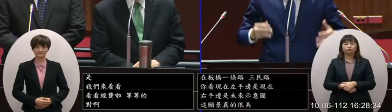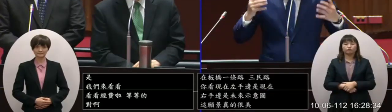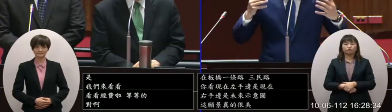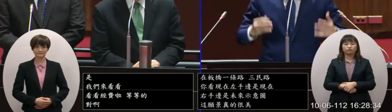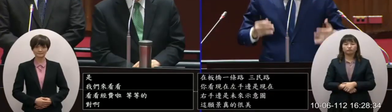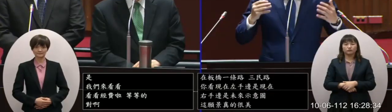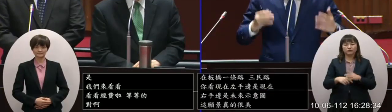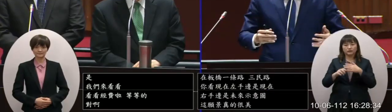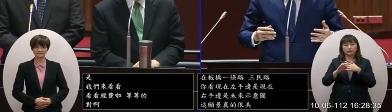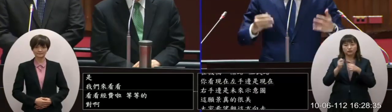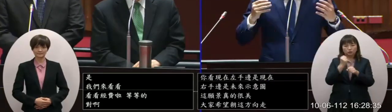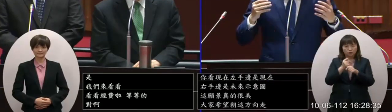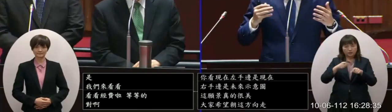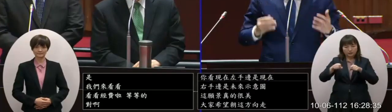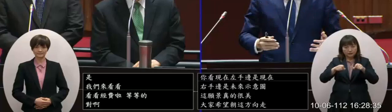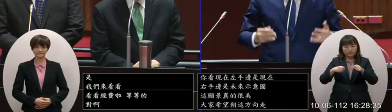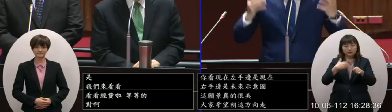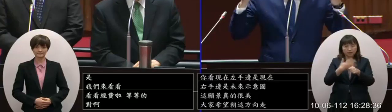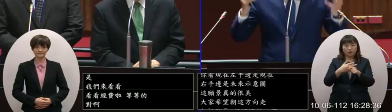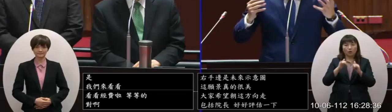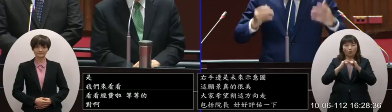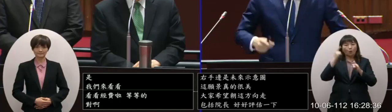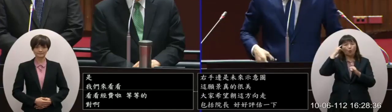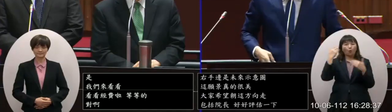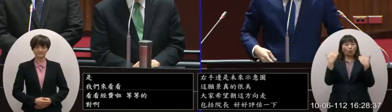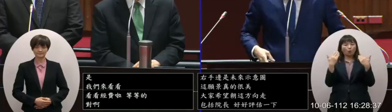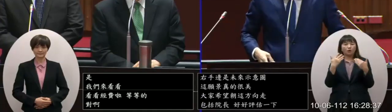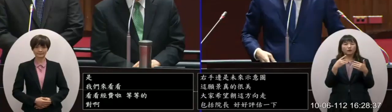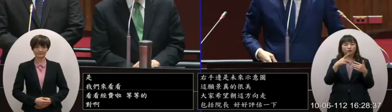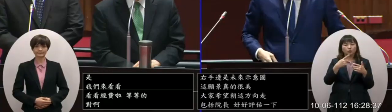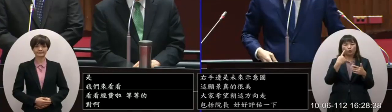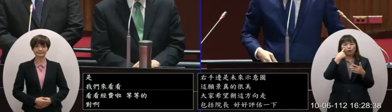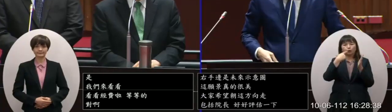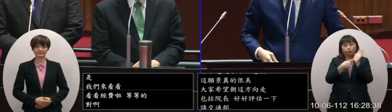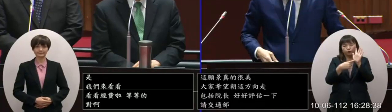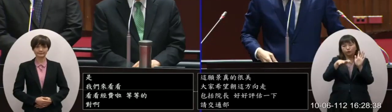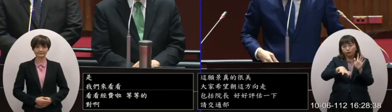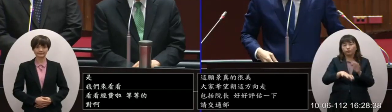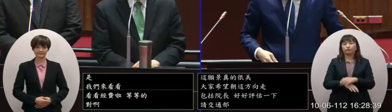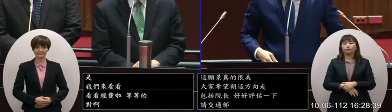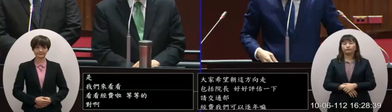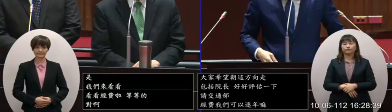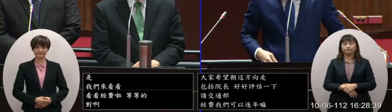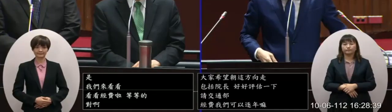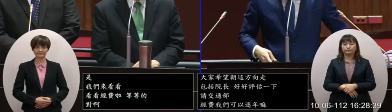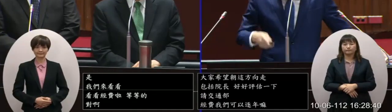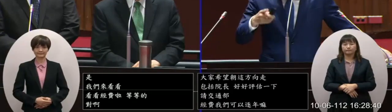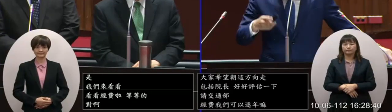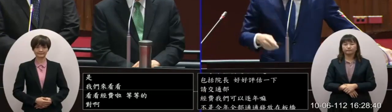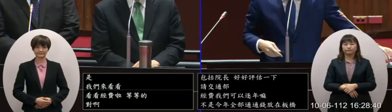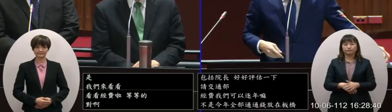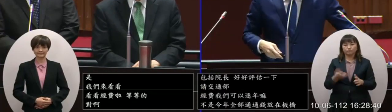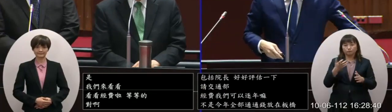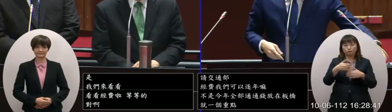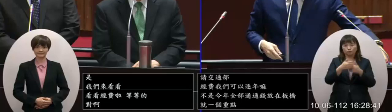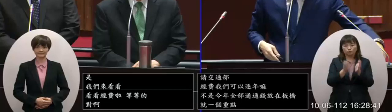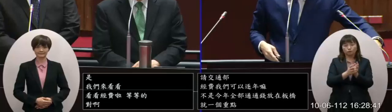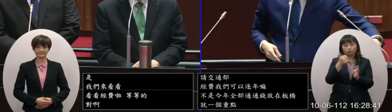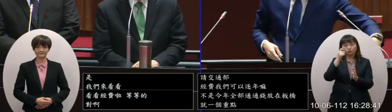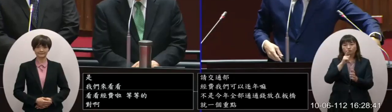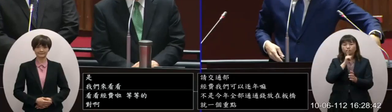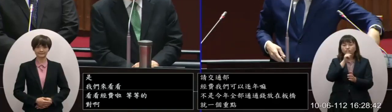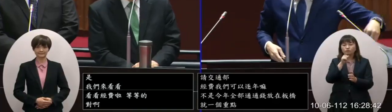來作為施政方向讓民眾有感亮點的計畫這樣可以吧因為剛才部長自己就說